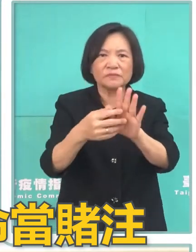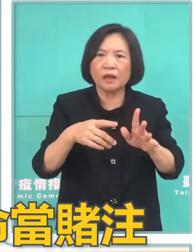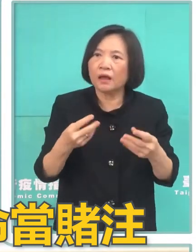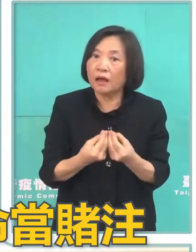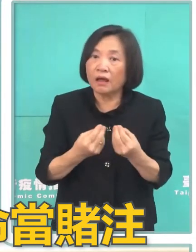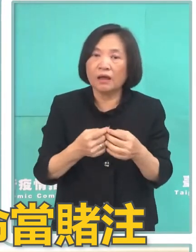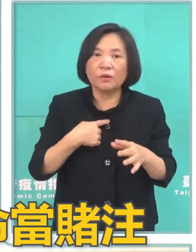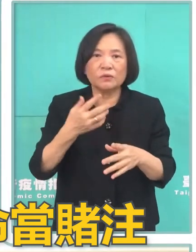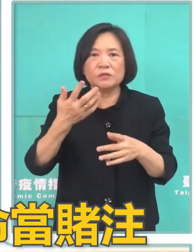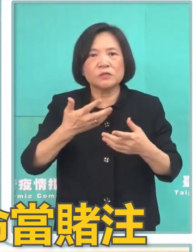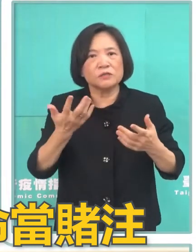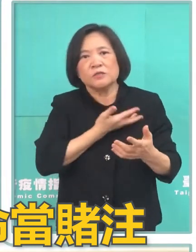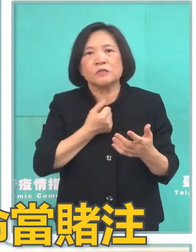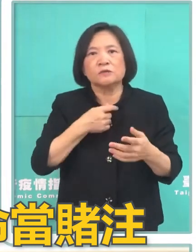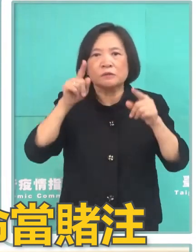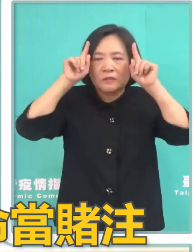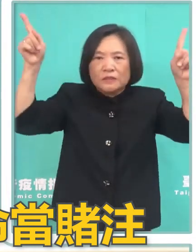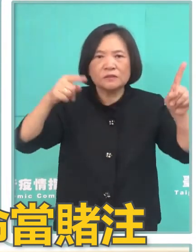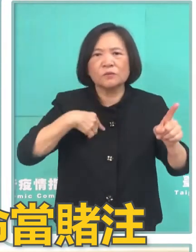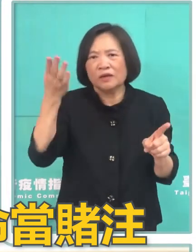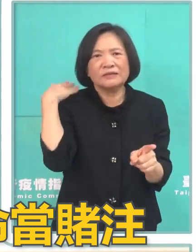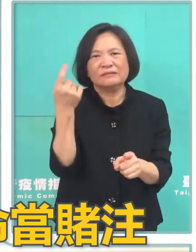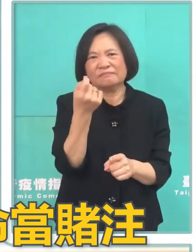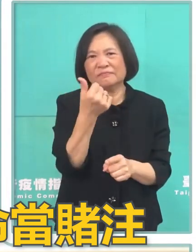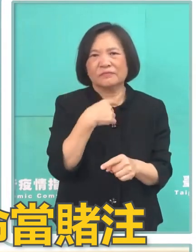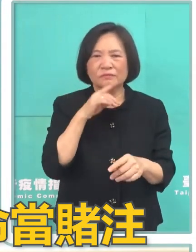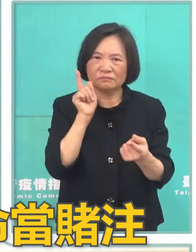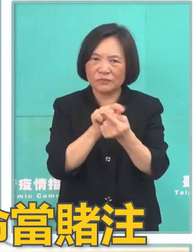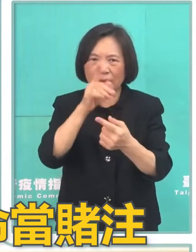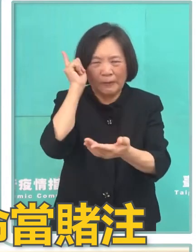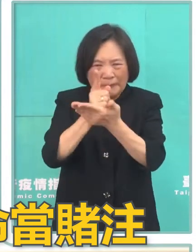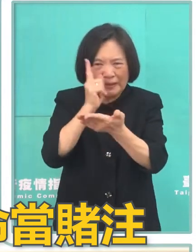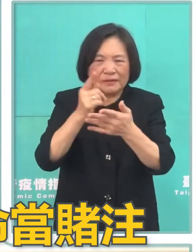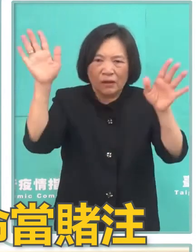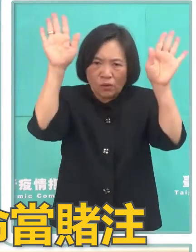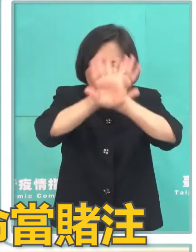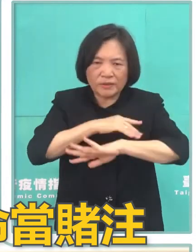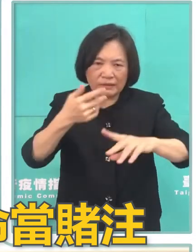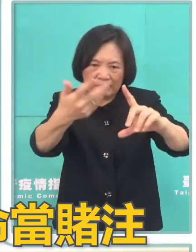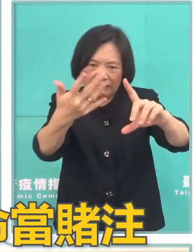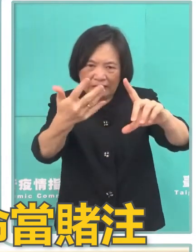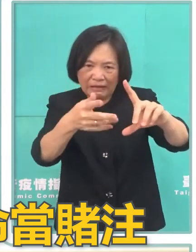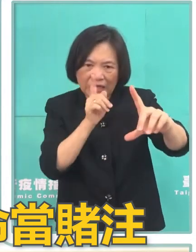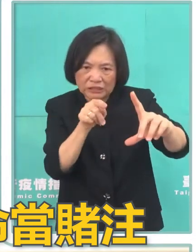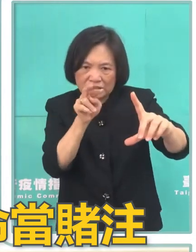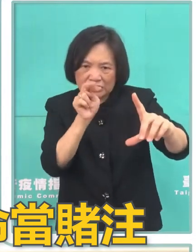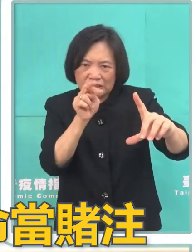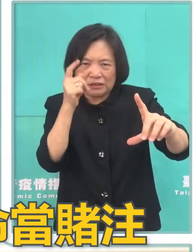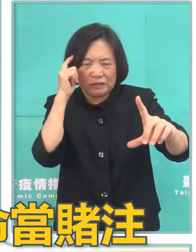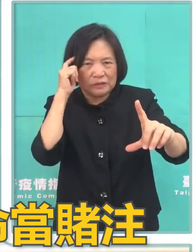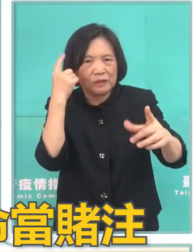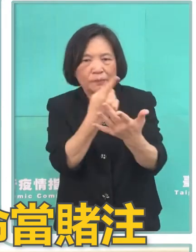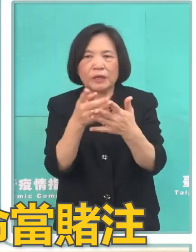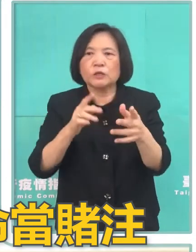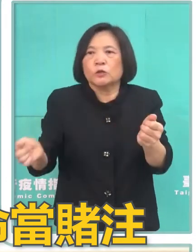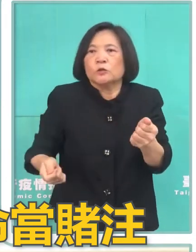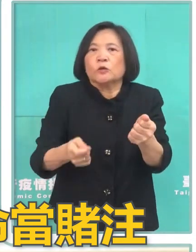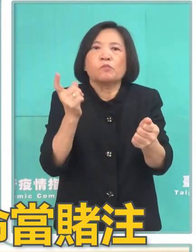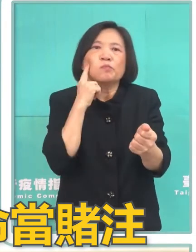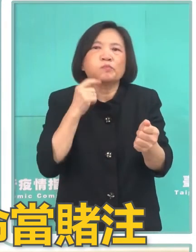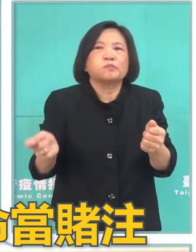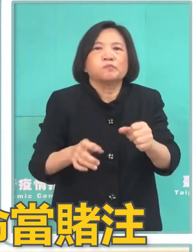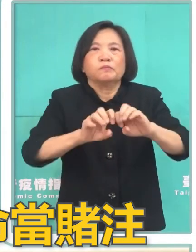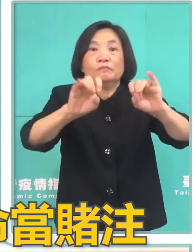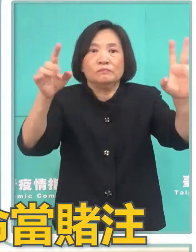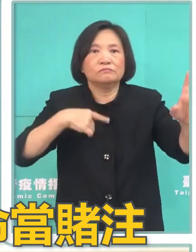我很少這麼生氣的講這種話我跟你講我非常反對每天晚上那些政論節目的認知作戰我不接